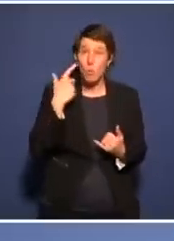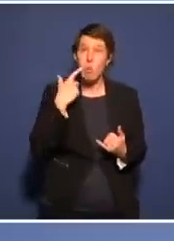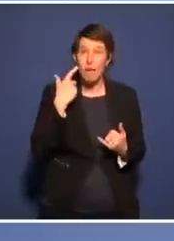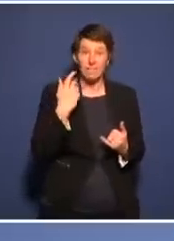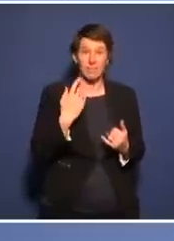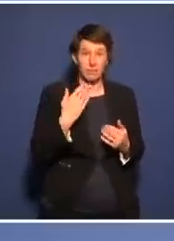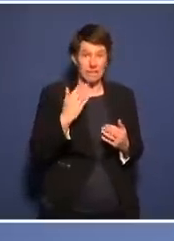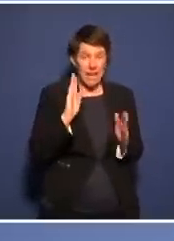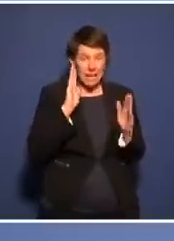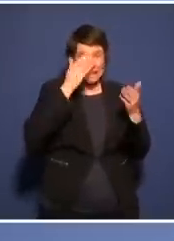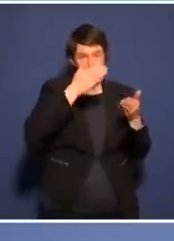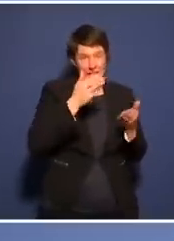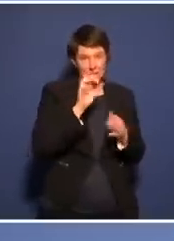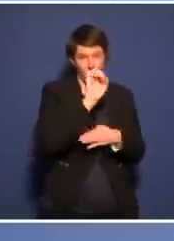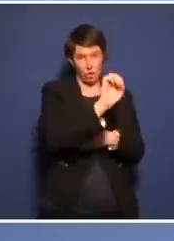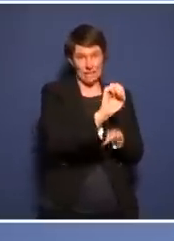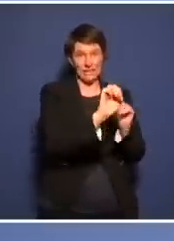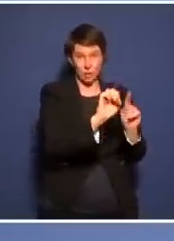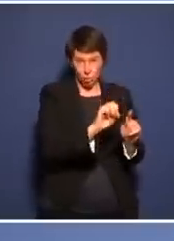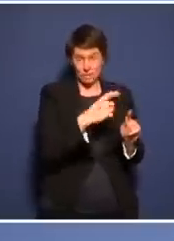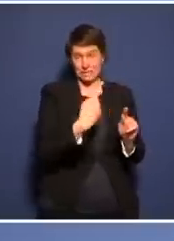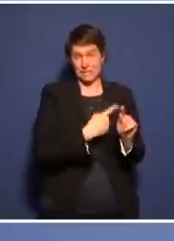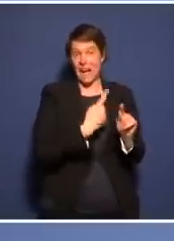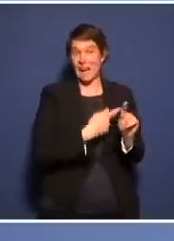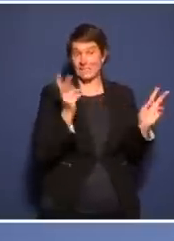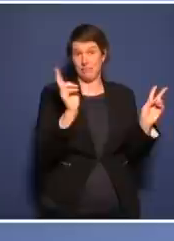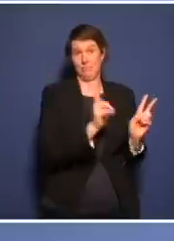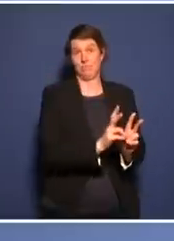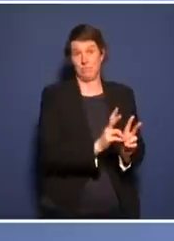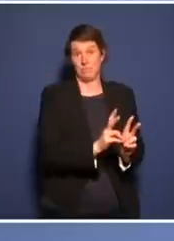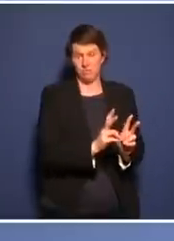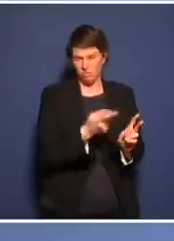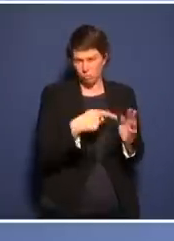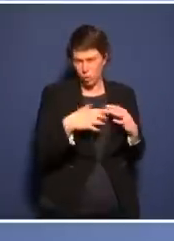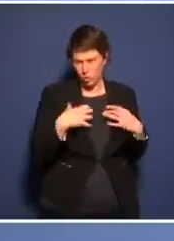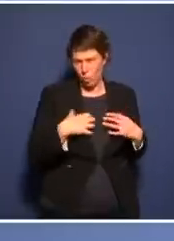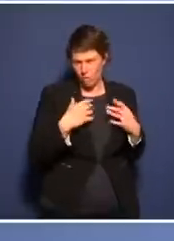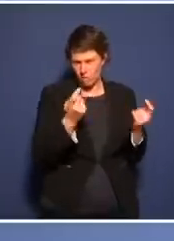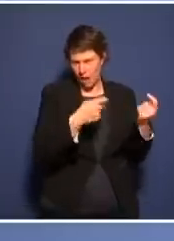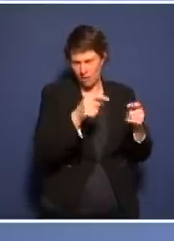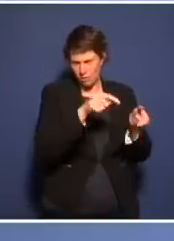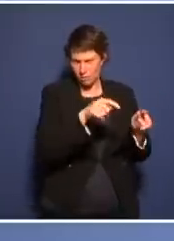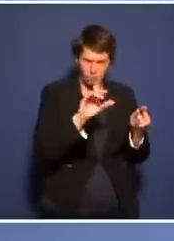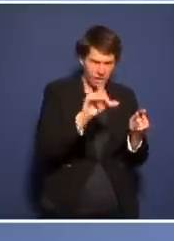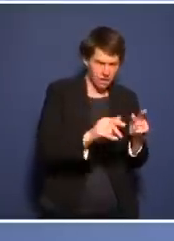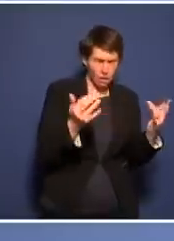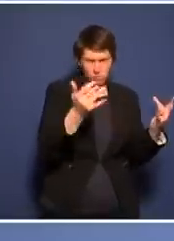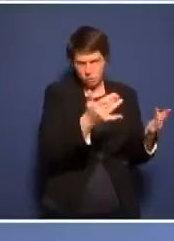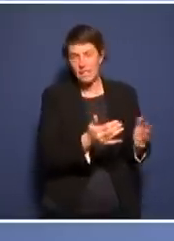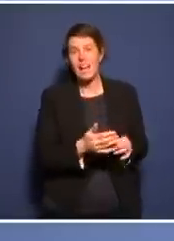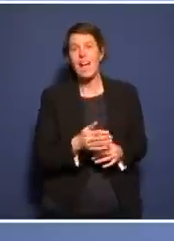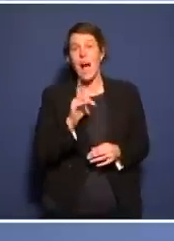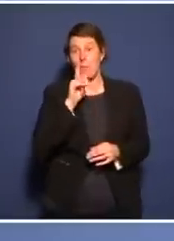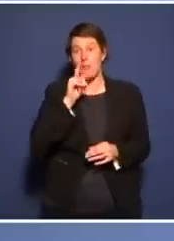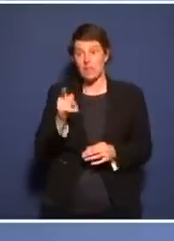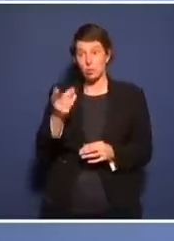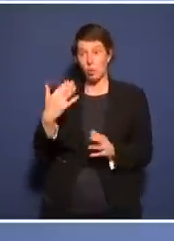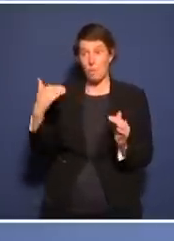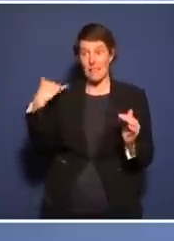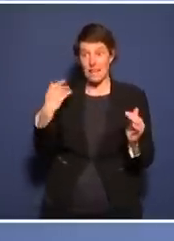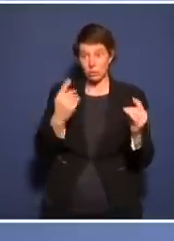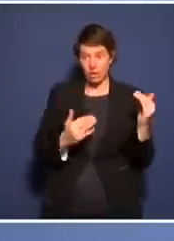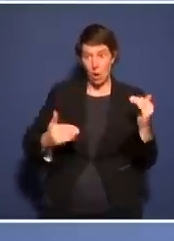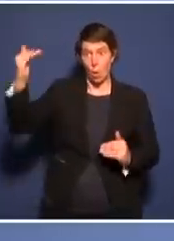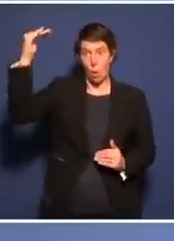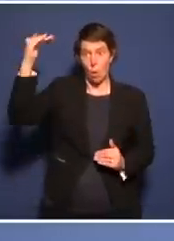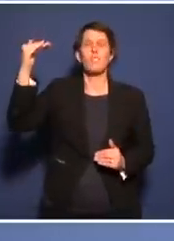Intensivstationen für Covid behandelt werden müssen. Aber wenn das sich ändern sollte, dann muss natürlich mit anderen Maßnahmen gegengesteuert werden.